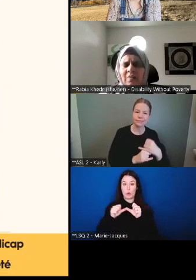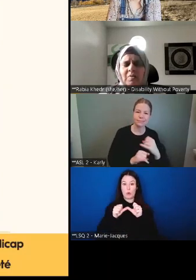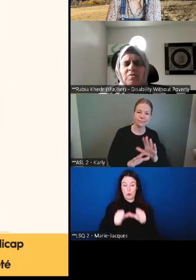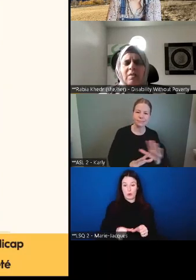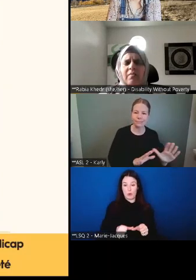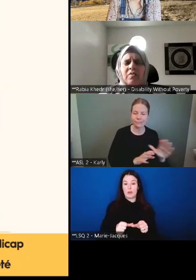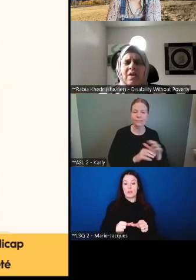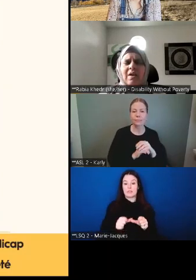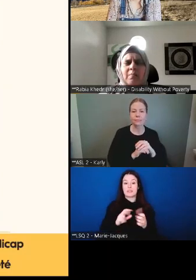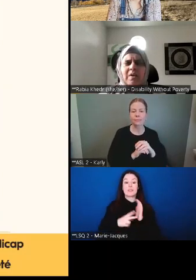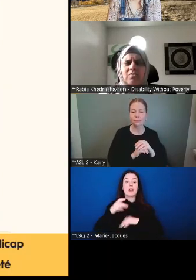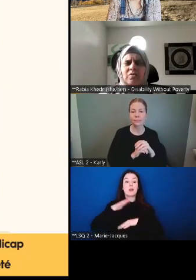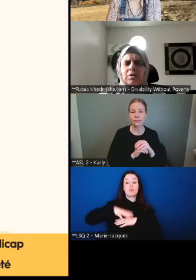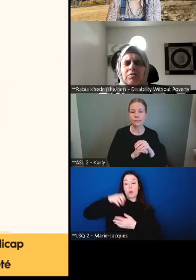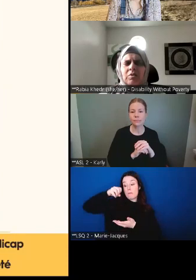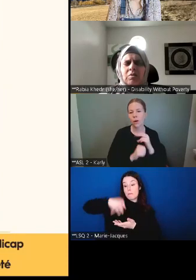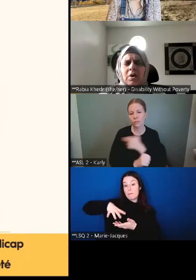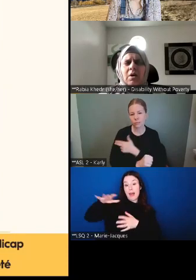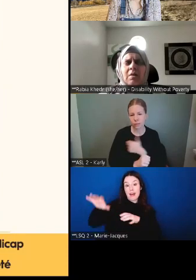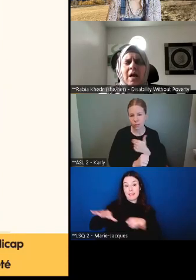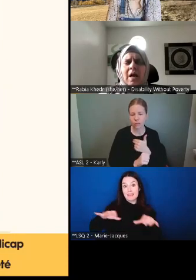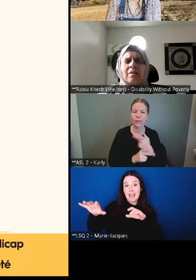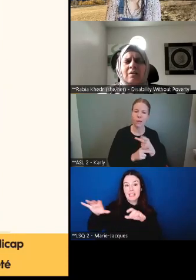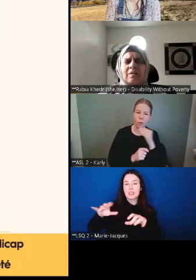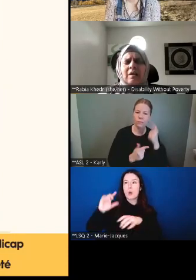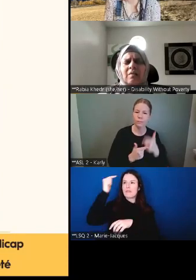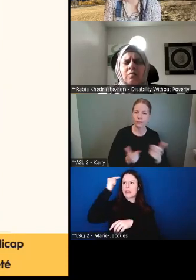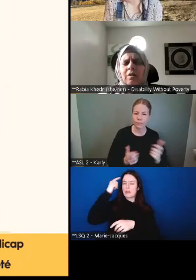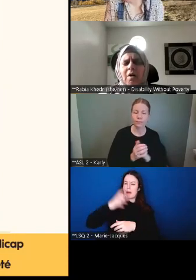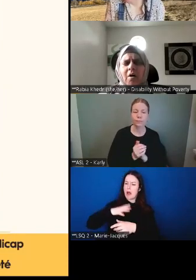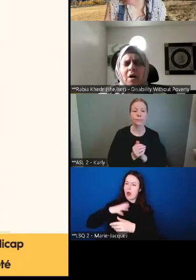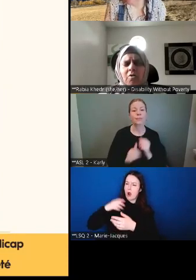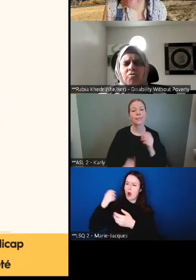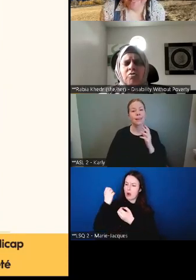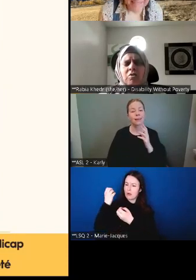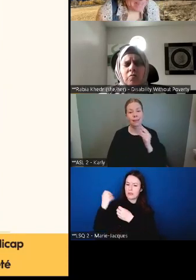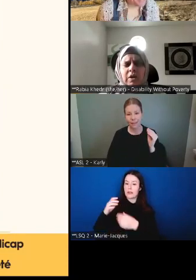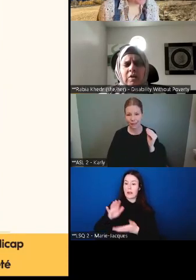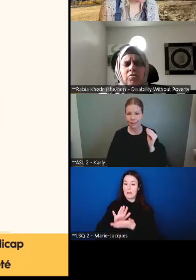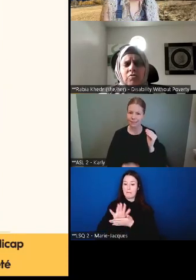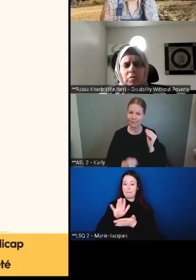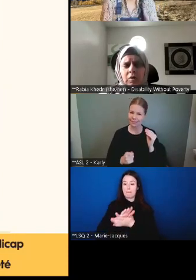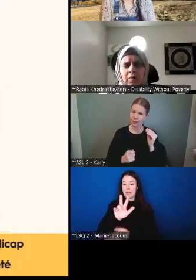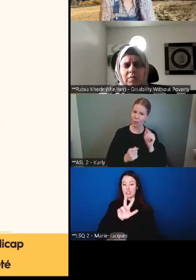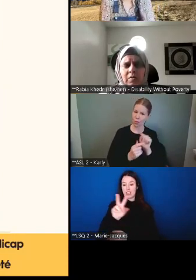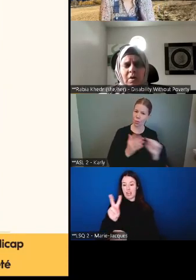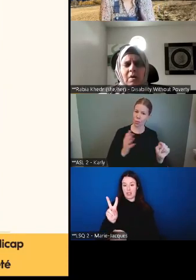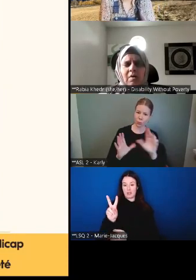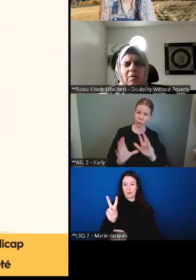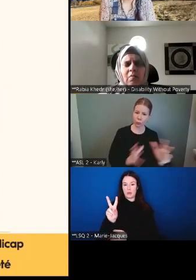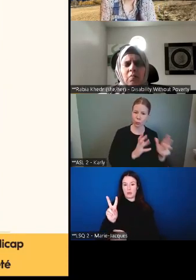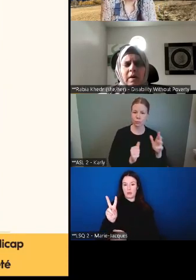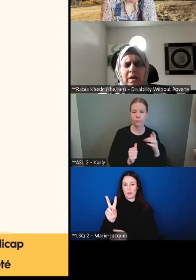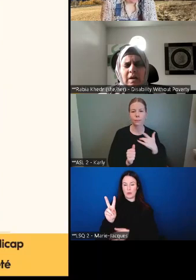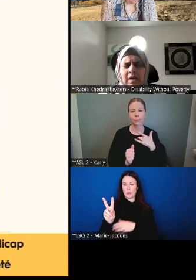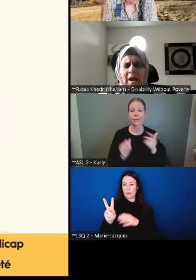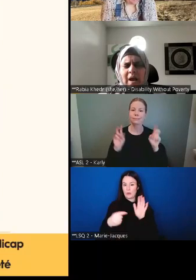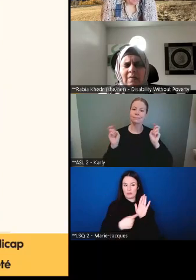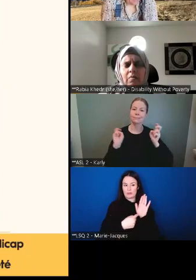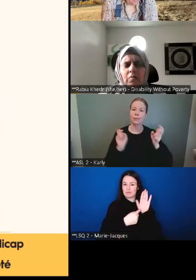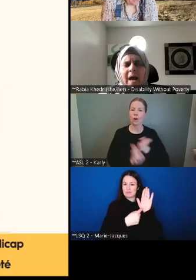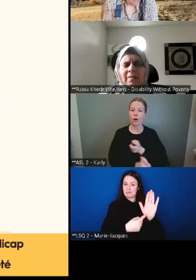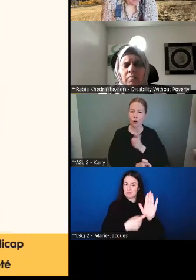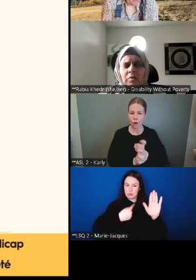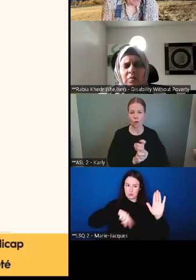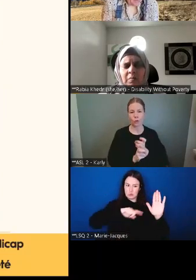plan d'action et les consultations du gouvernement ont identifié à la page 32, comme Michel aime le dire, que nous étions un groupe de